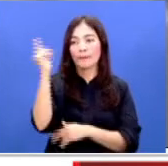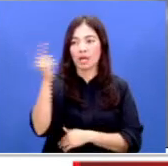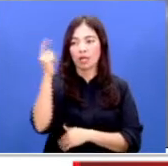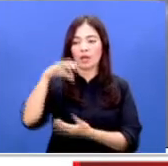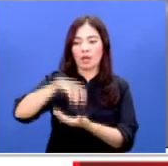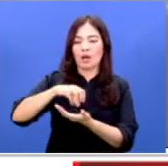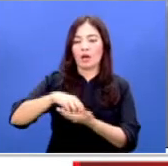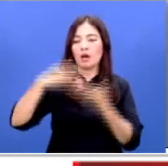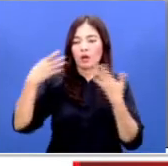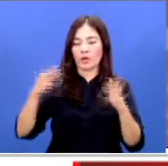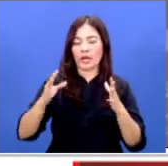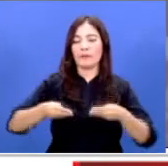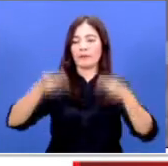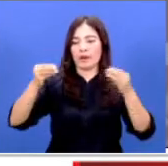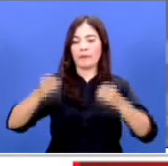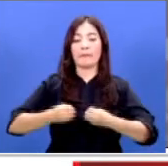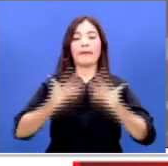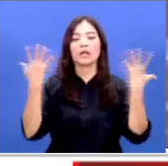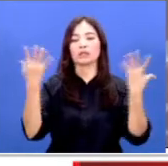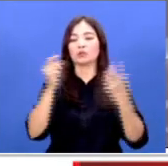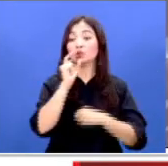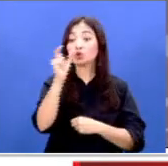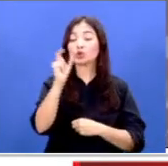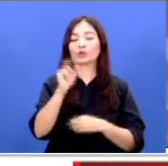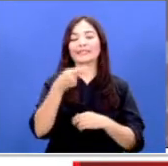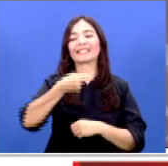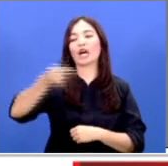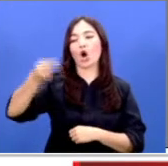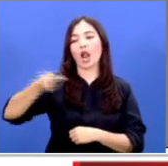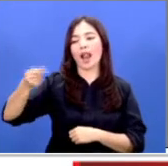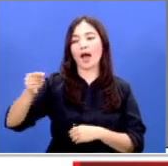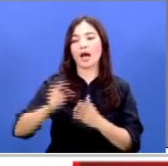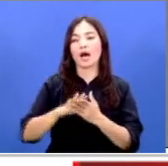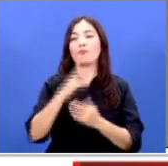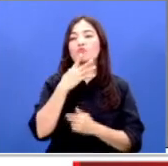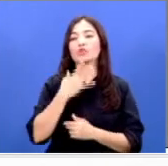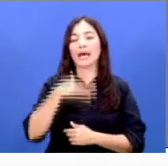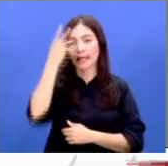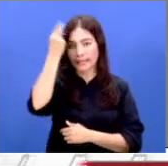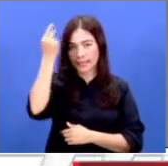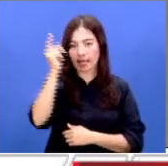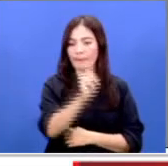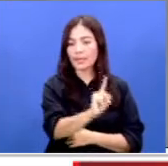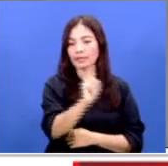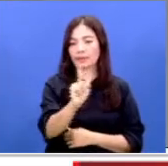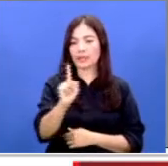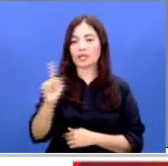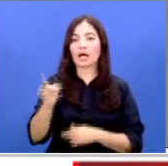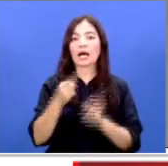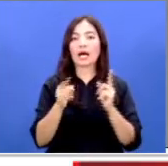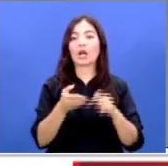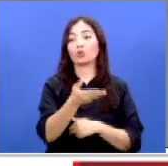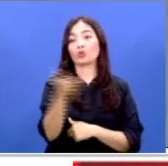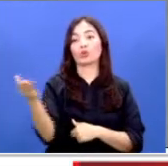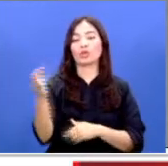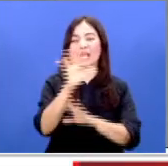memberikan kebebasan kepada pihak sekolah untuk mengeluarkan kebijakan sendiri-sendiri apabila di lingkungan sekolah mereka